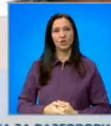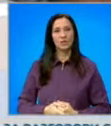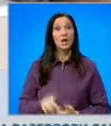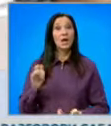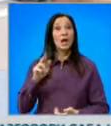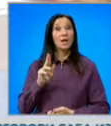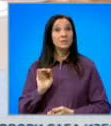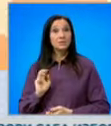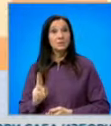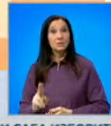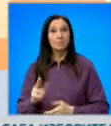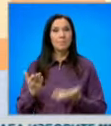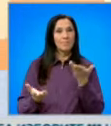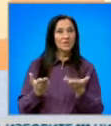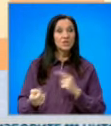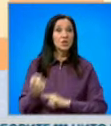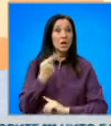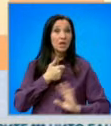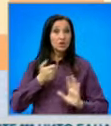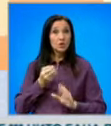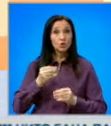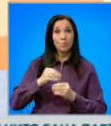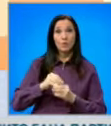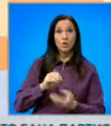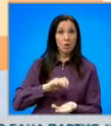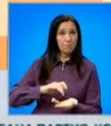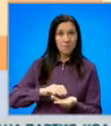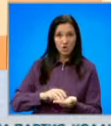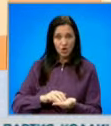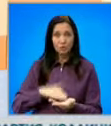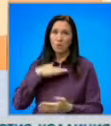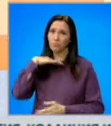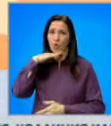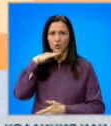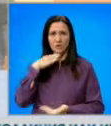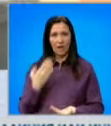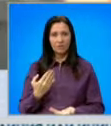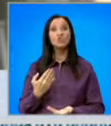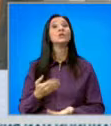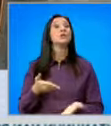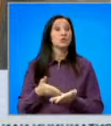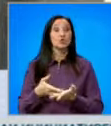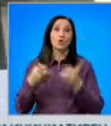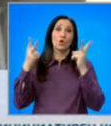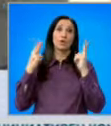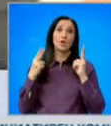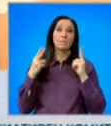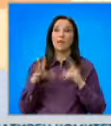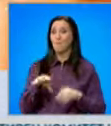Централната избирателна комисия предсени, че 1600 допълнителни устройства са достатъчни, тъй като решихме